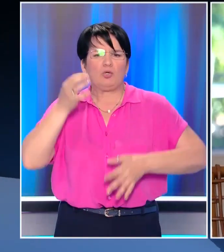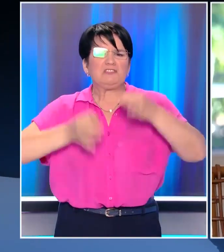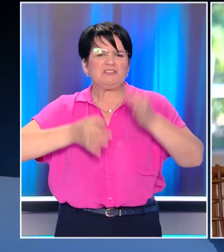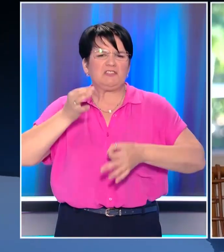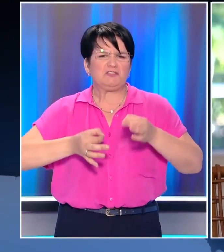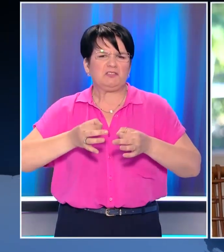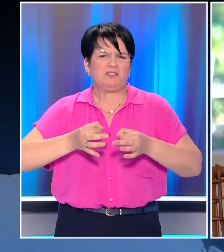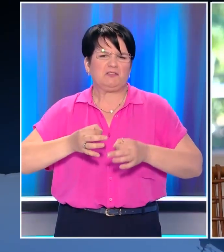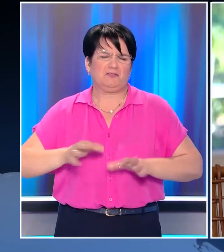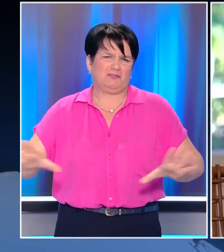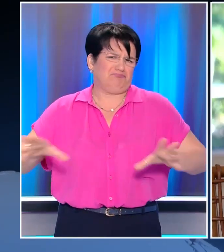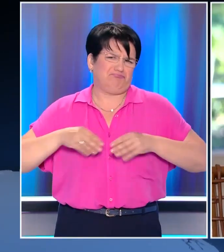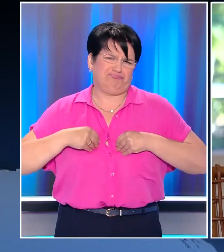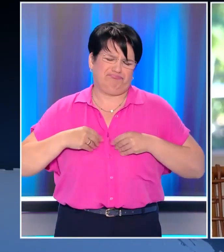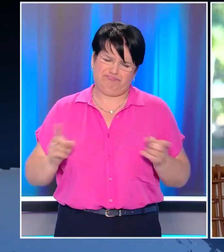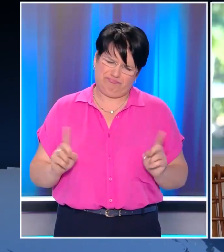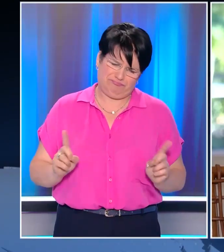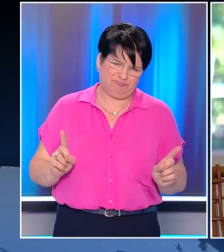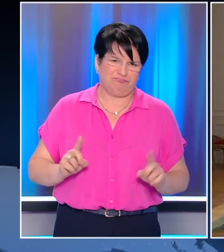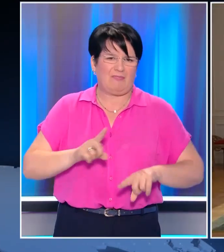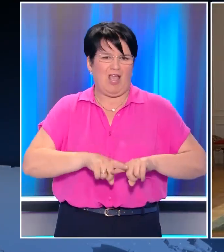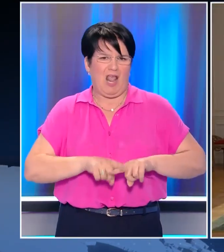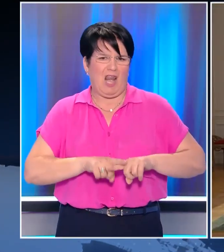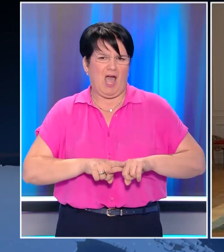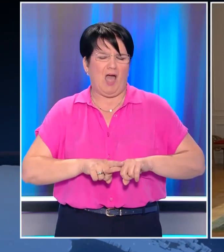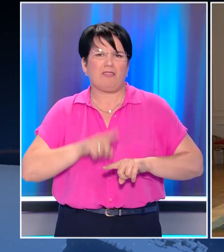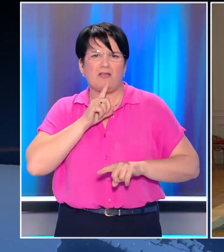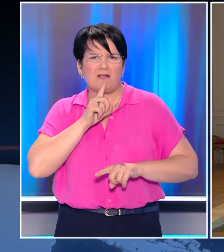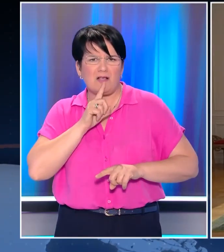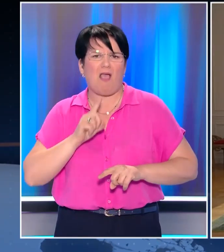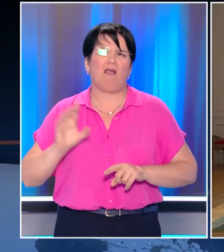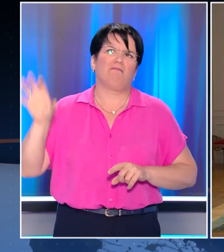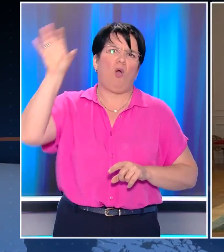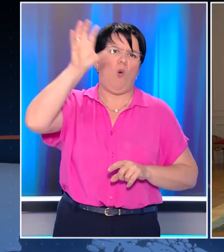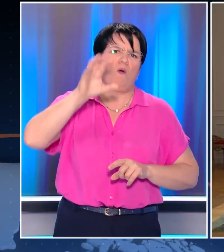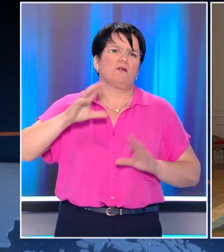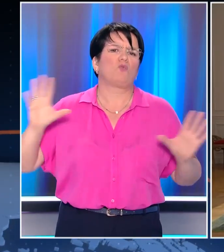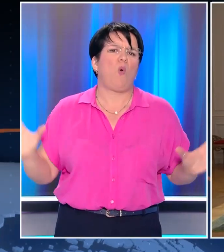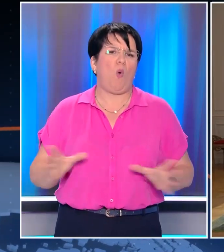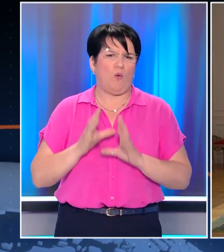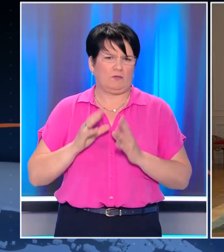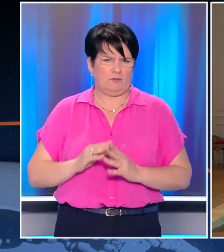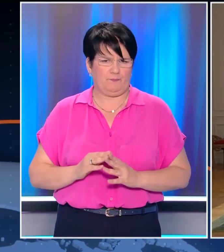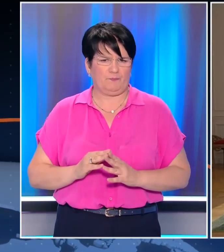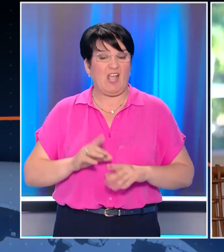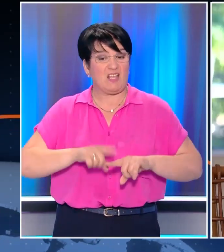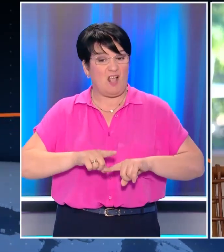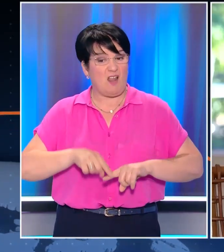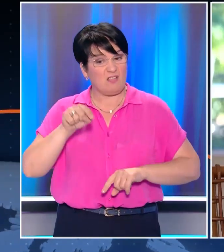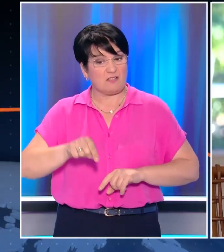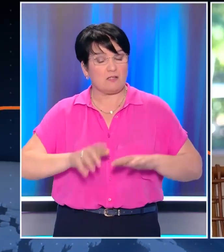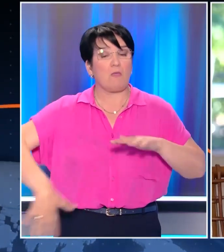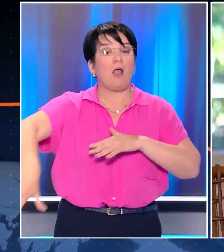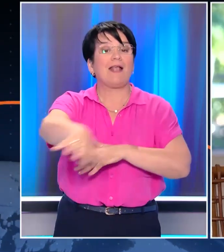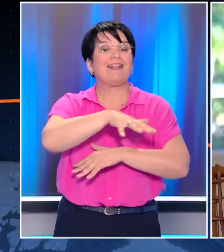ποτέ δεν πρόκειται καν να δεχτεί να κάνει. Δεν αναφέρομαι για την Ελλάδα, αναφέρομαι και για τους εταίρους μας. Η θέση της χώρας σήμερα είναι